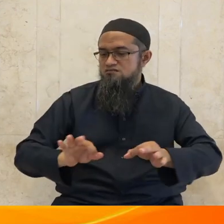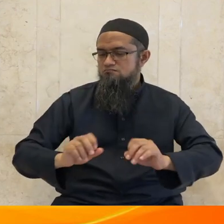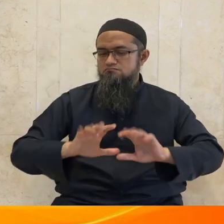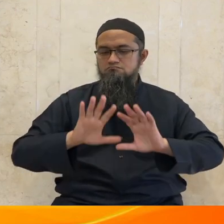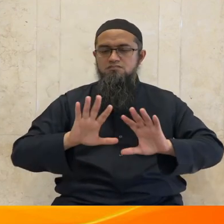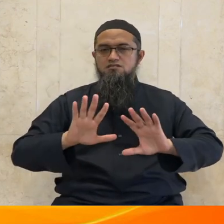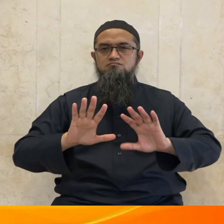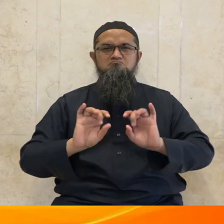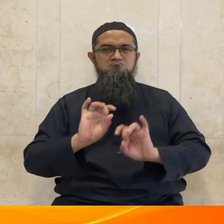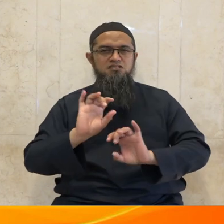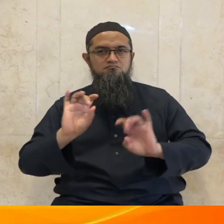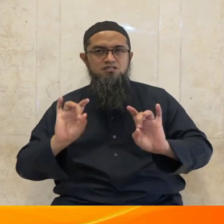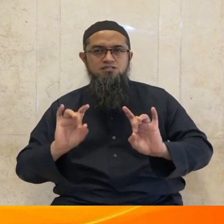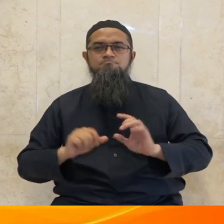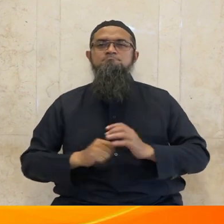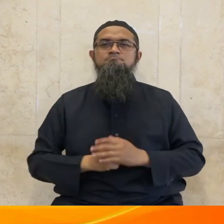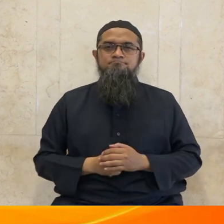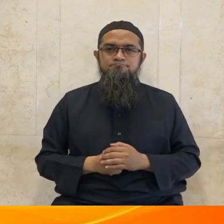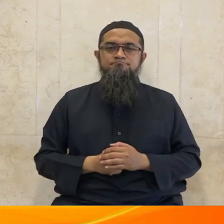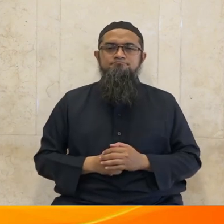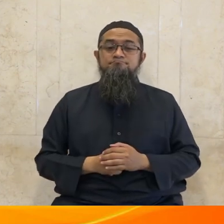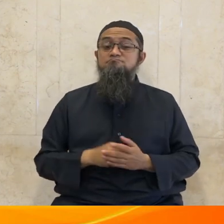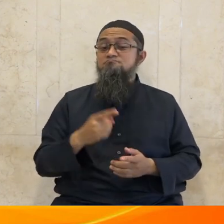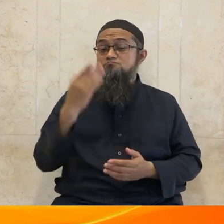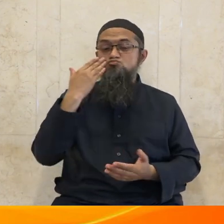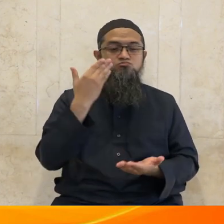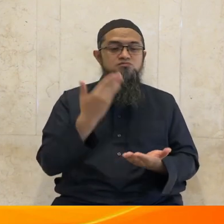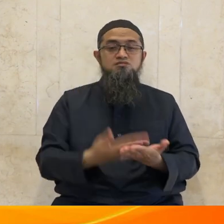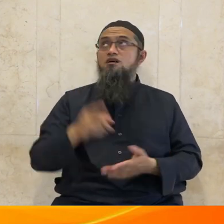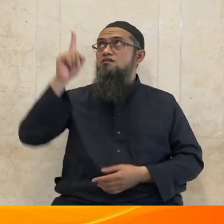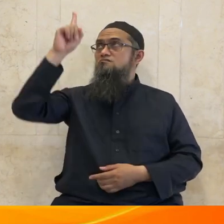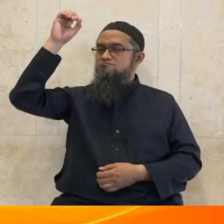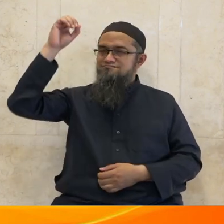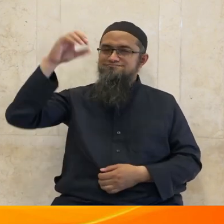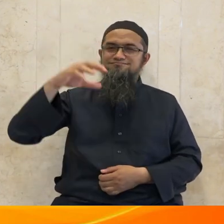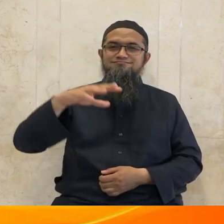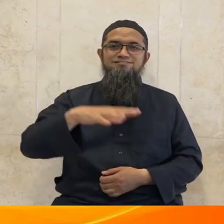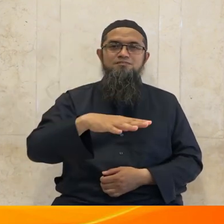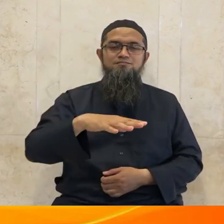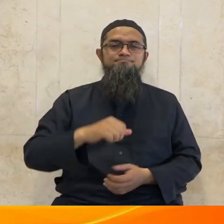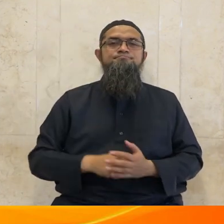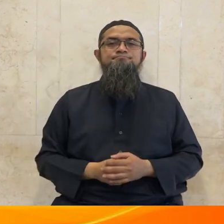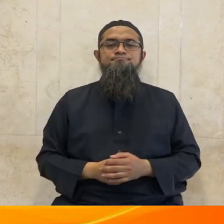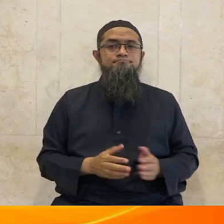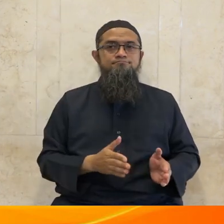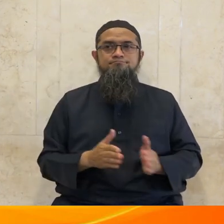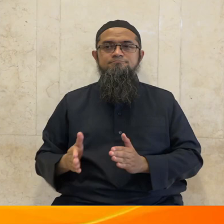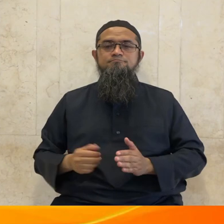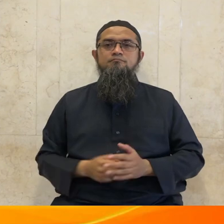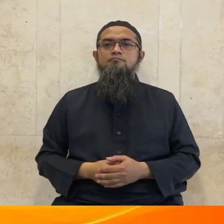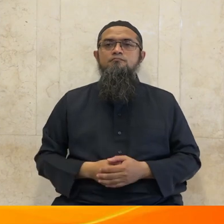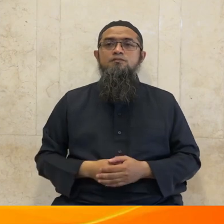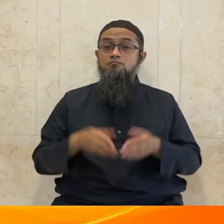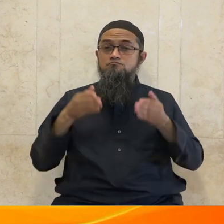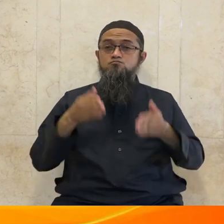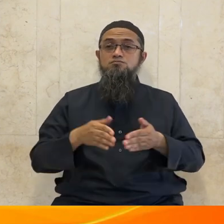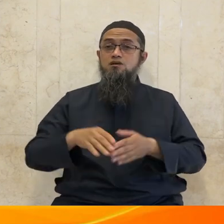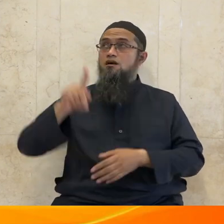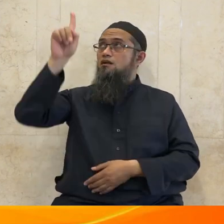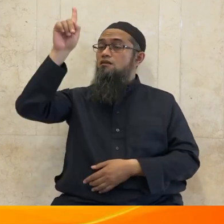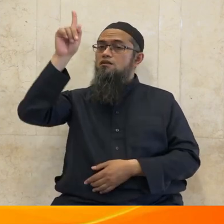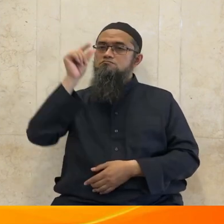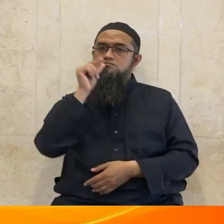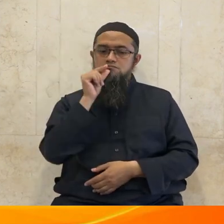Allah muslimin rahmatullah secara lebih khusus Allah menyebutkan tentang penciptaan langit dan bumi